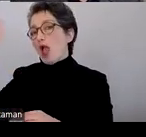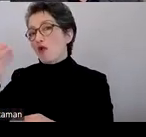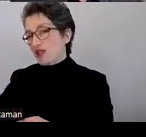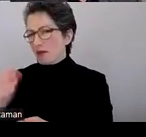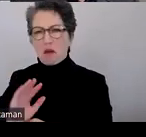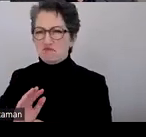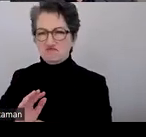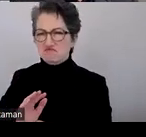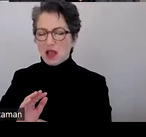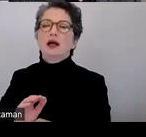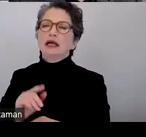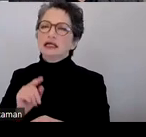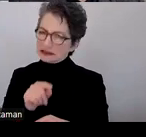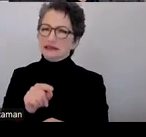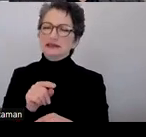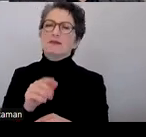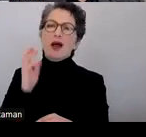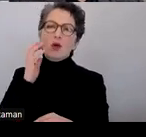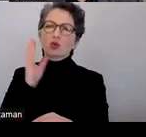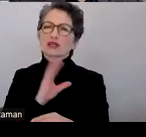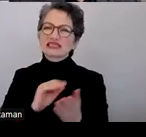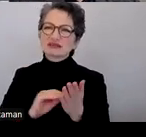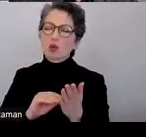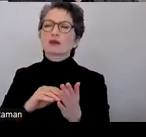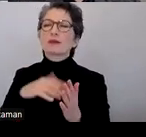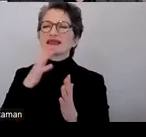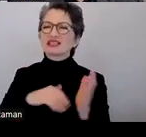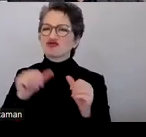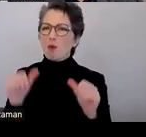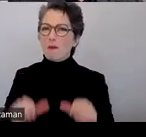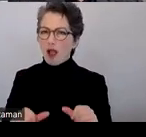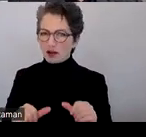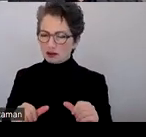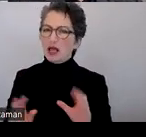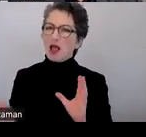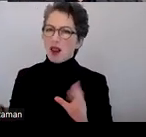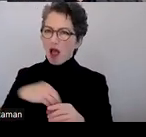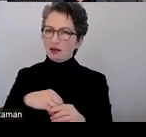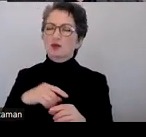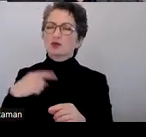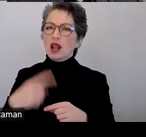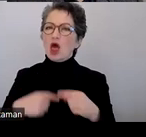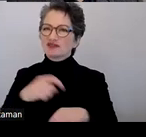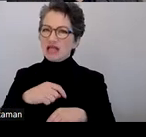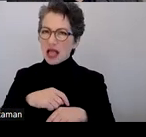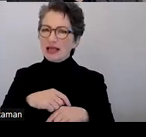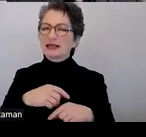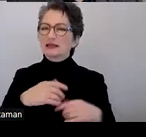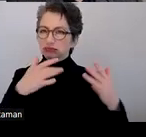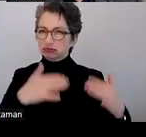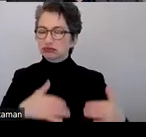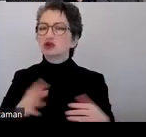Setzt sich immer mehr durch, dass man Audiodeskription in Textformat liefert und dann zur Laufzeit eben als Sprache ausgibt.